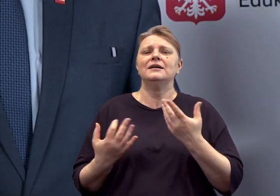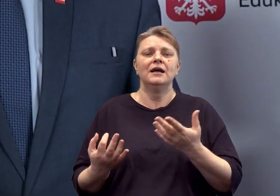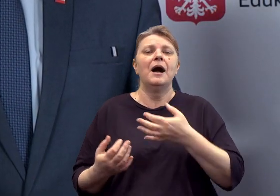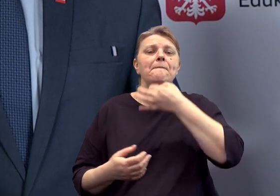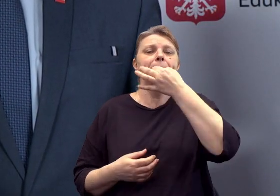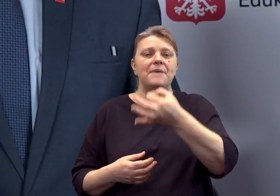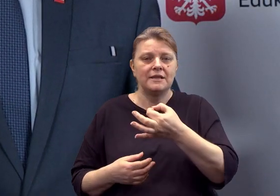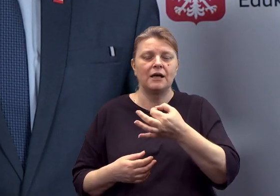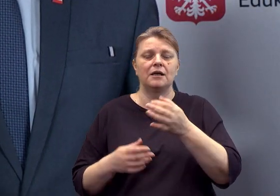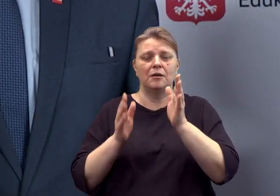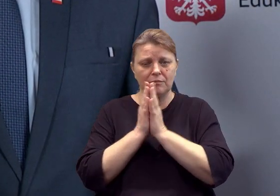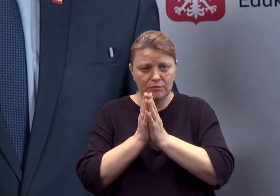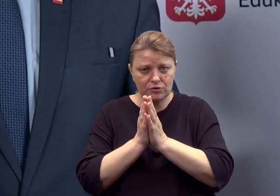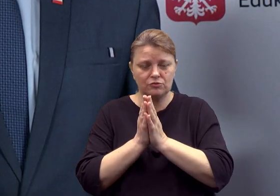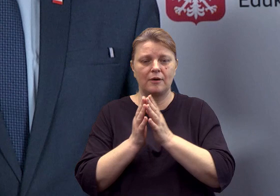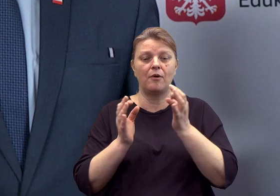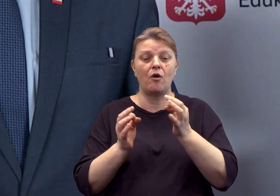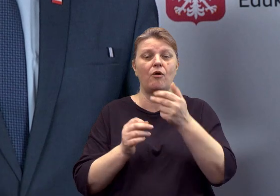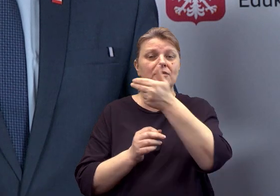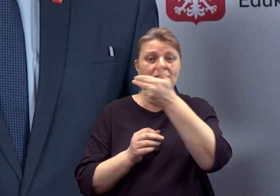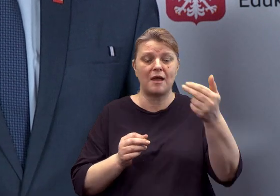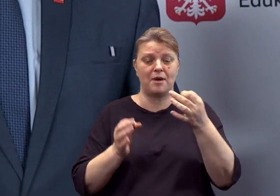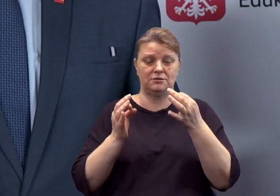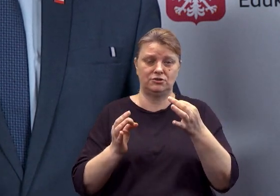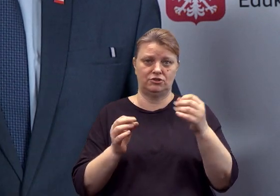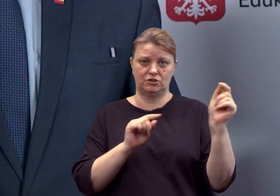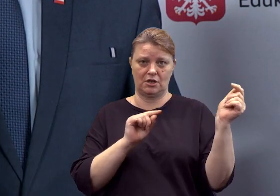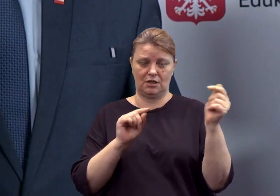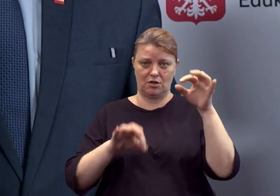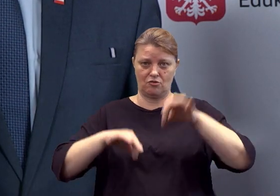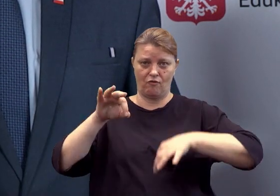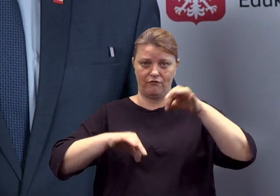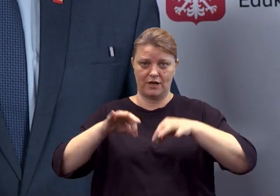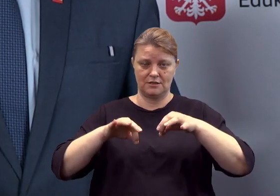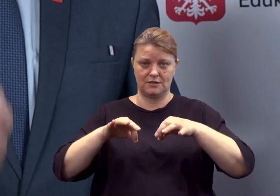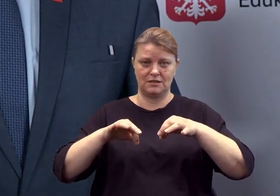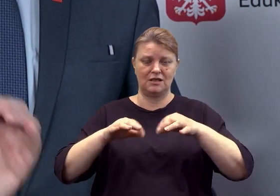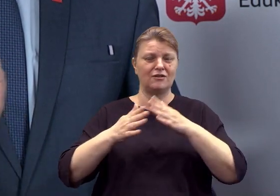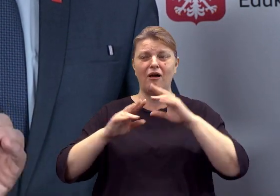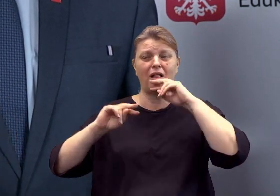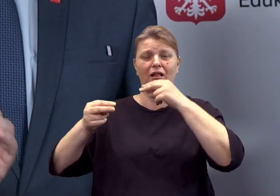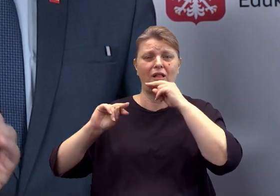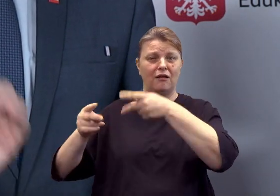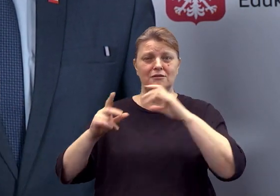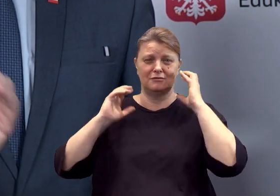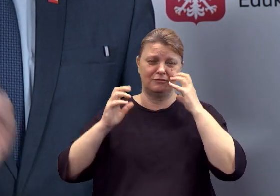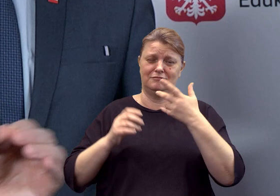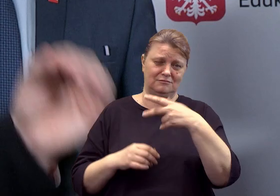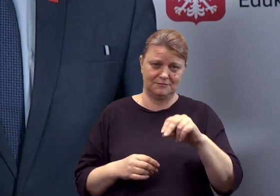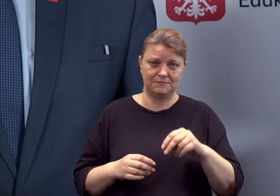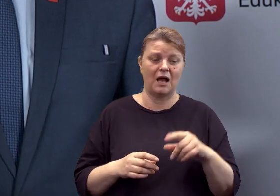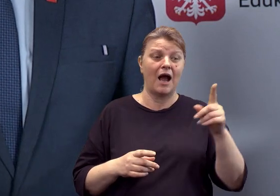przedmiotu dzisiejszego spotkania, co jest z kolei przedmiotem zainteresowania wielu nauczycieli, którzy nas... Ale skoro pani redaktor,